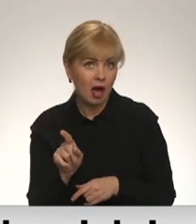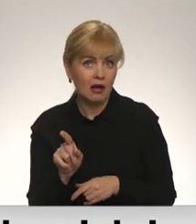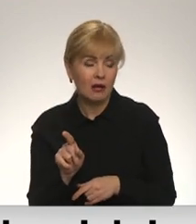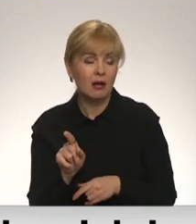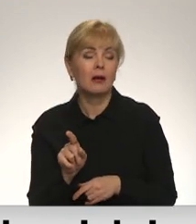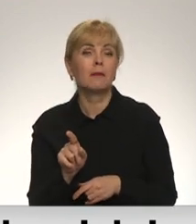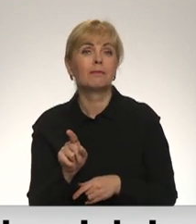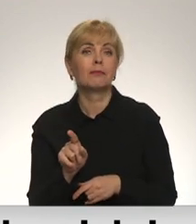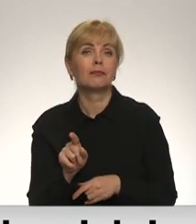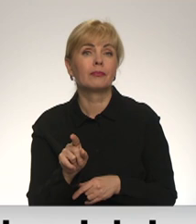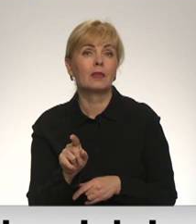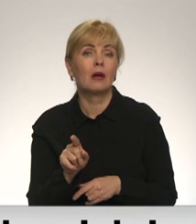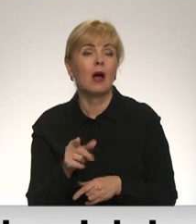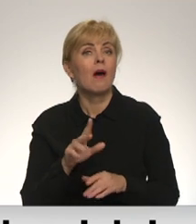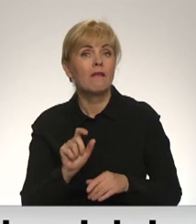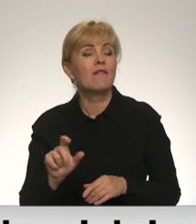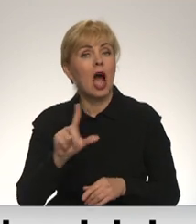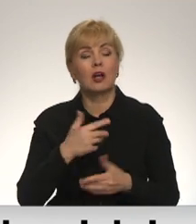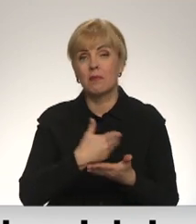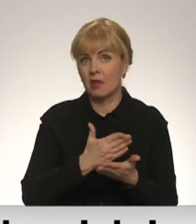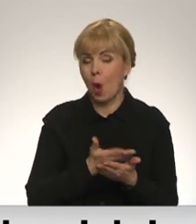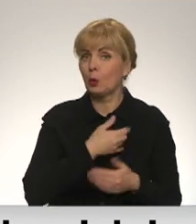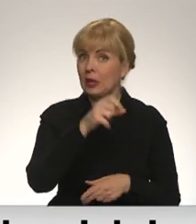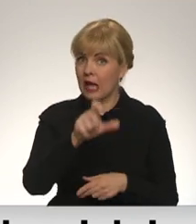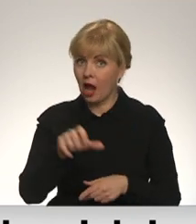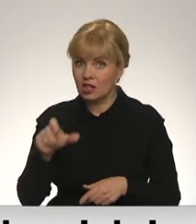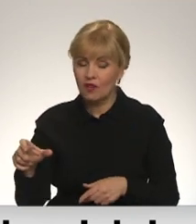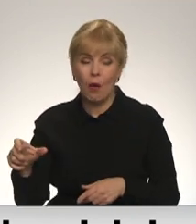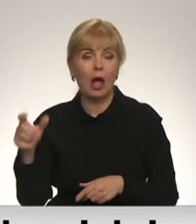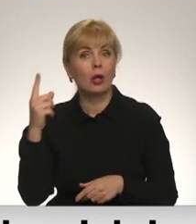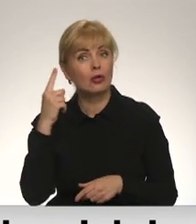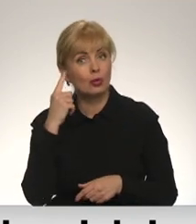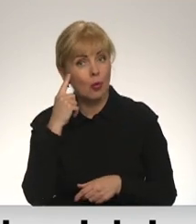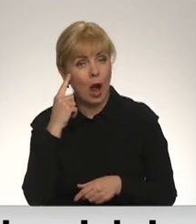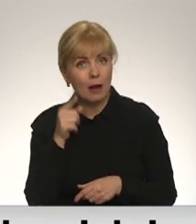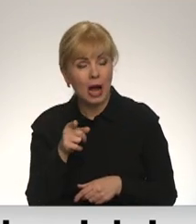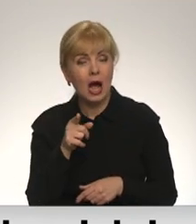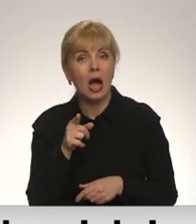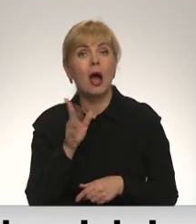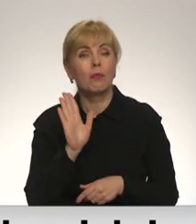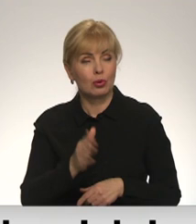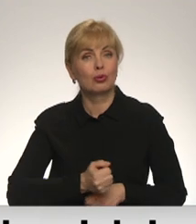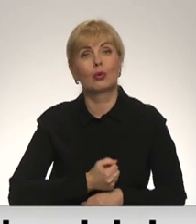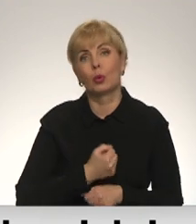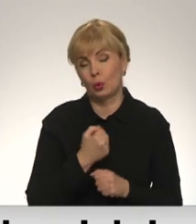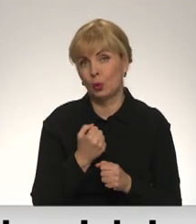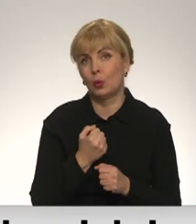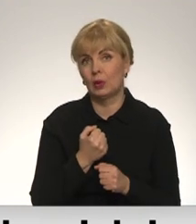koledī vairums iedzīvotāju, es domāju, ka vairumam būs grūti